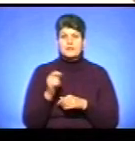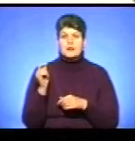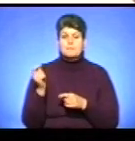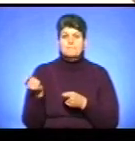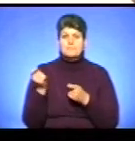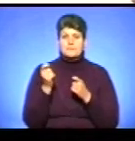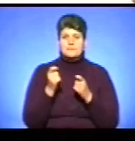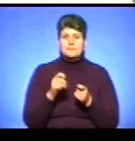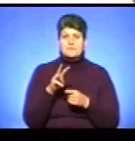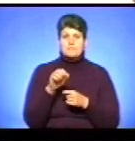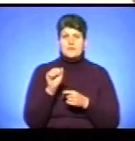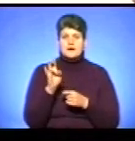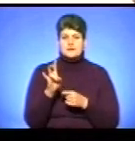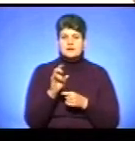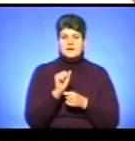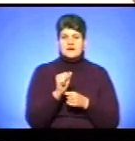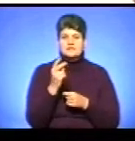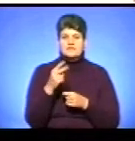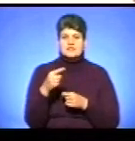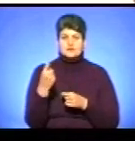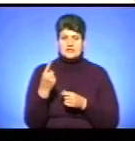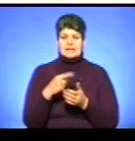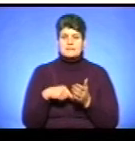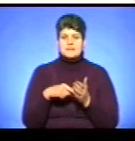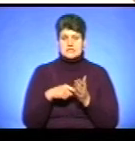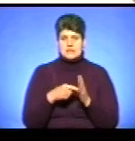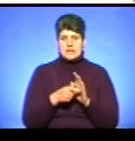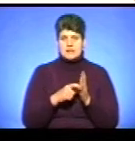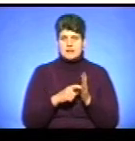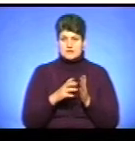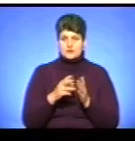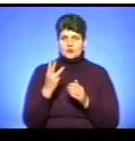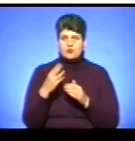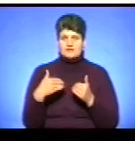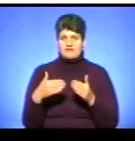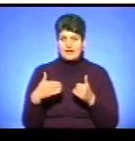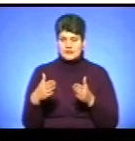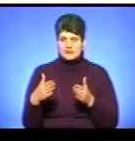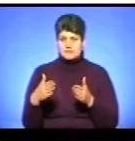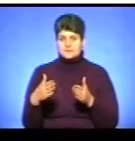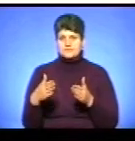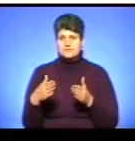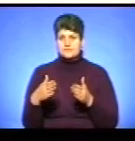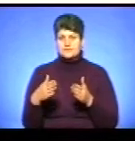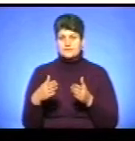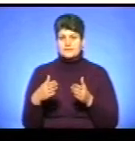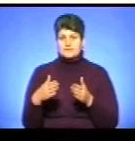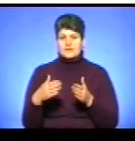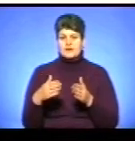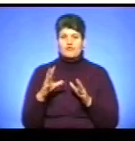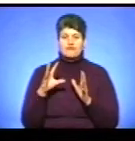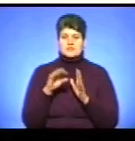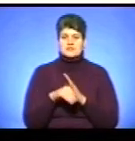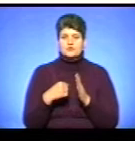Їде МАН А21 міського класу, трьохтверний, і вмістимість до старшого віка.